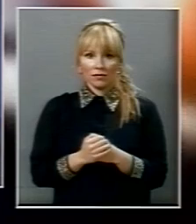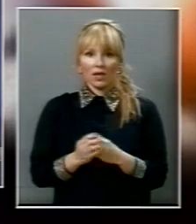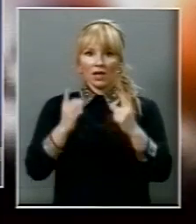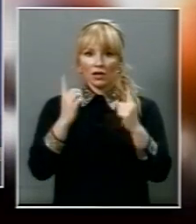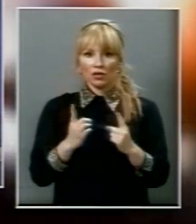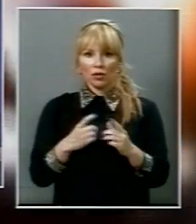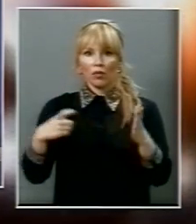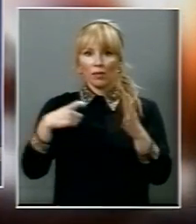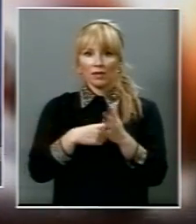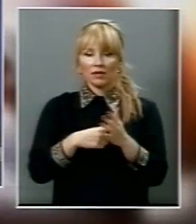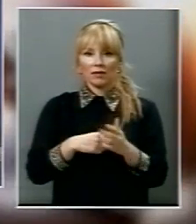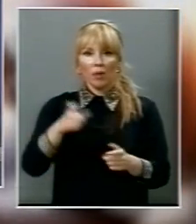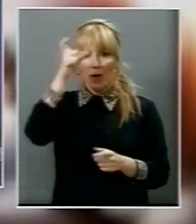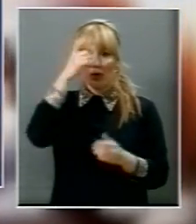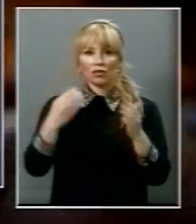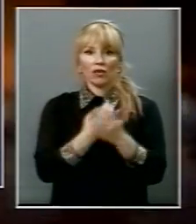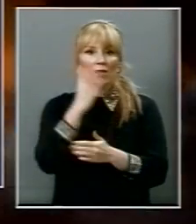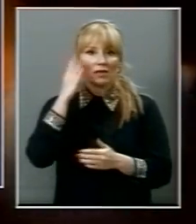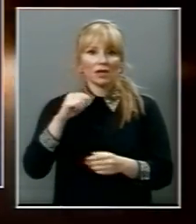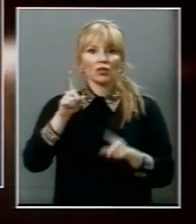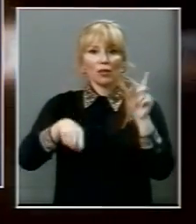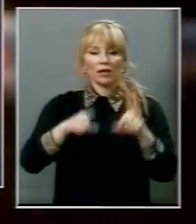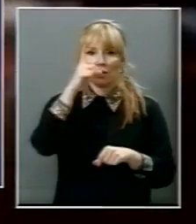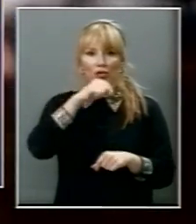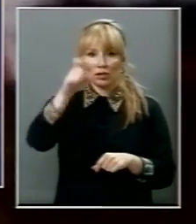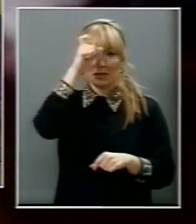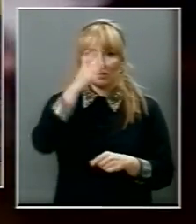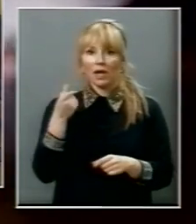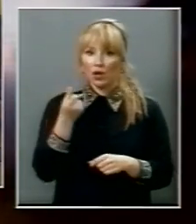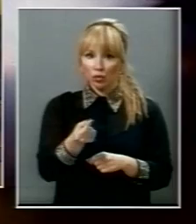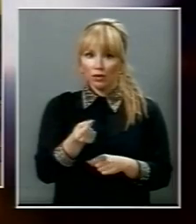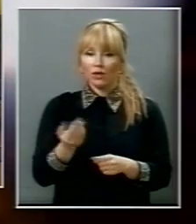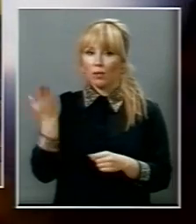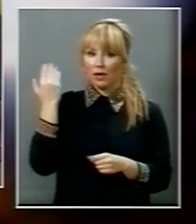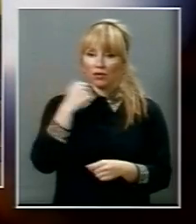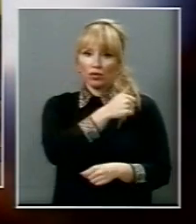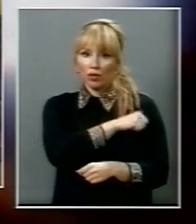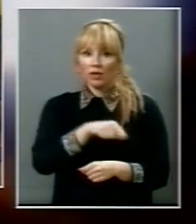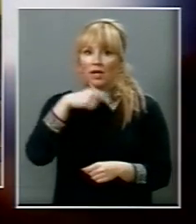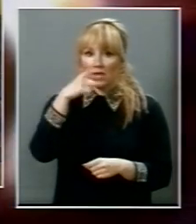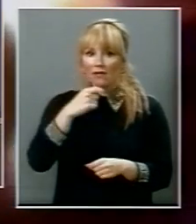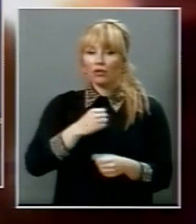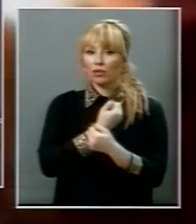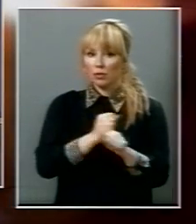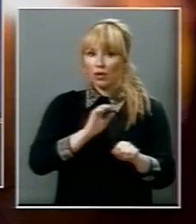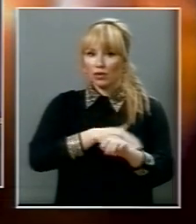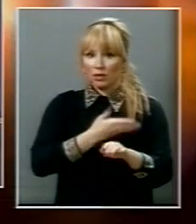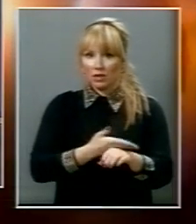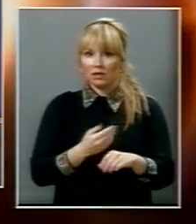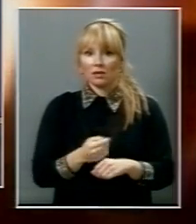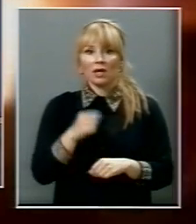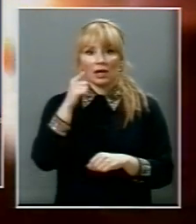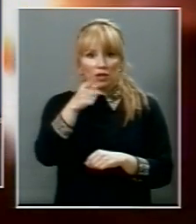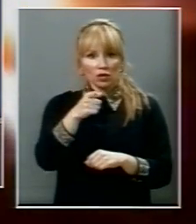Stopa ubistava u Beogradu, Novom Sadu i pojedinim opštinama Srbije duplirana je u prethodnoj godini, navode u demokratskoj stranci.